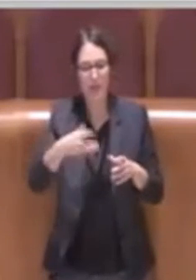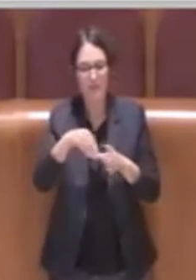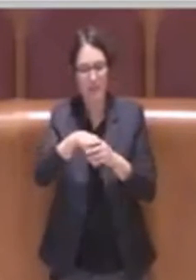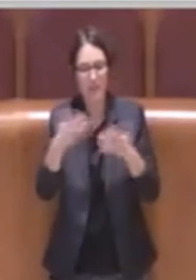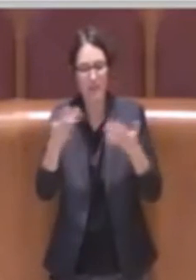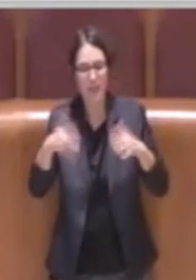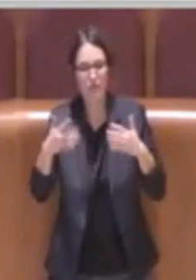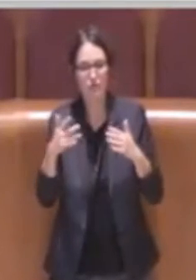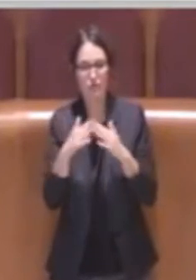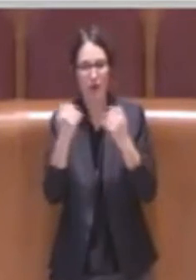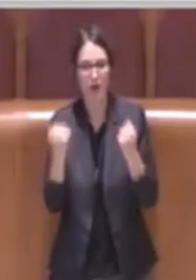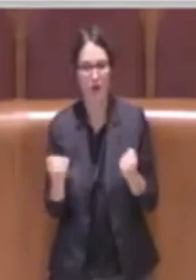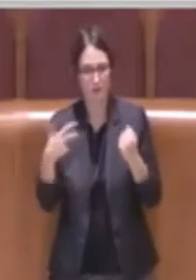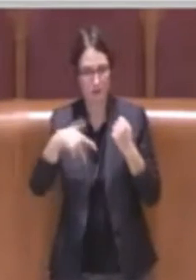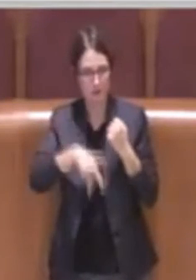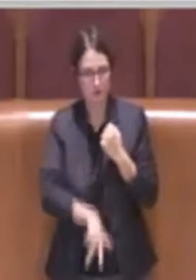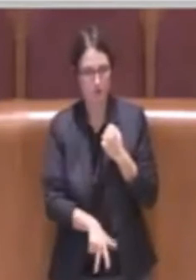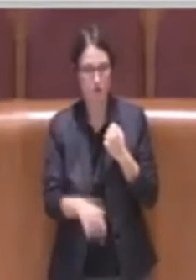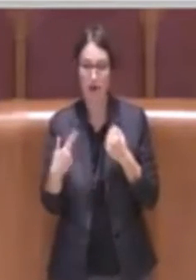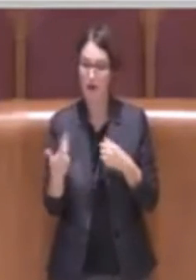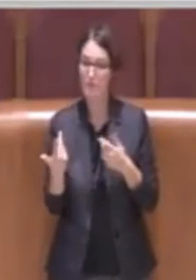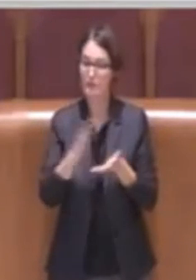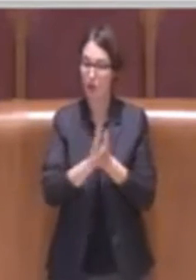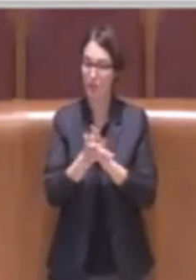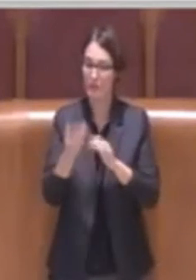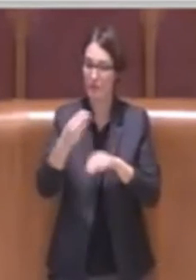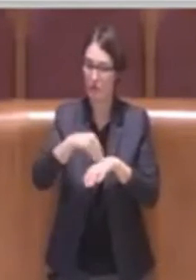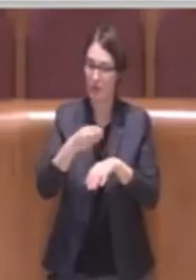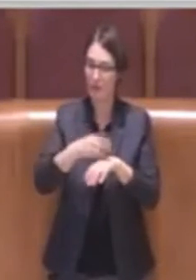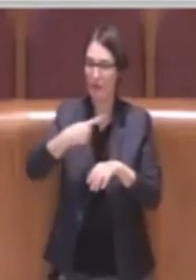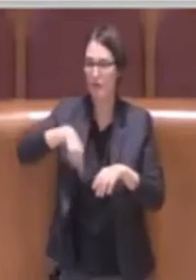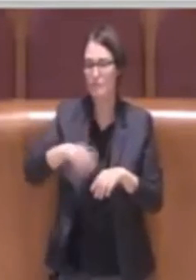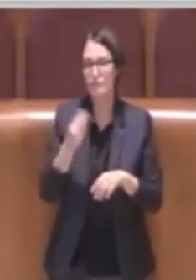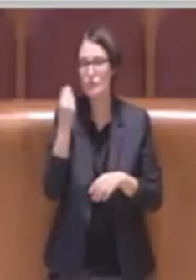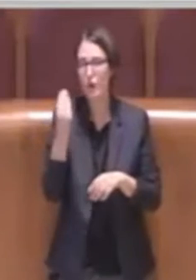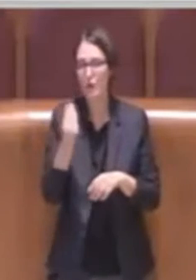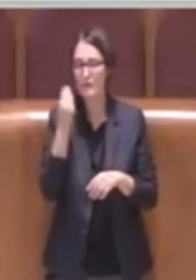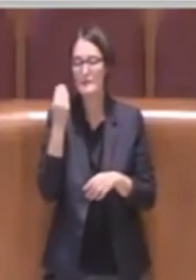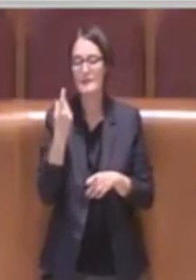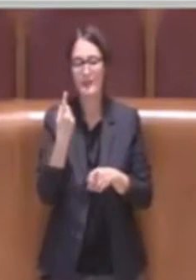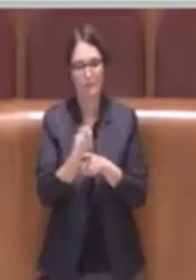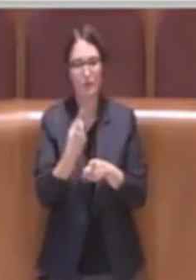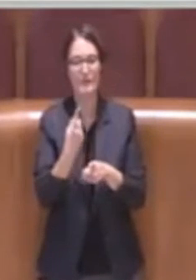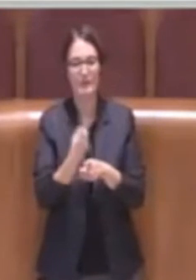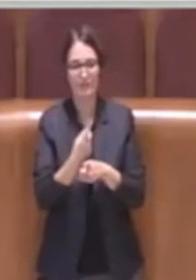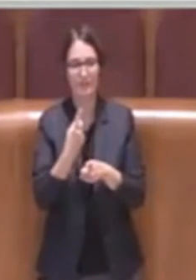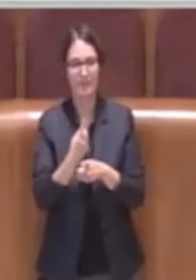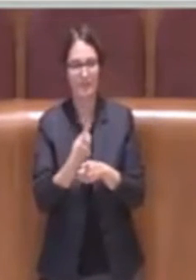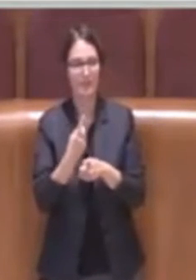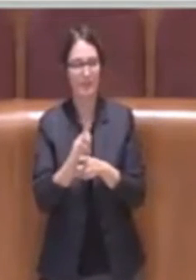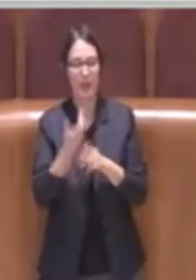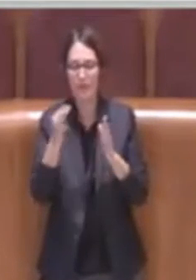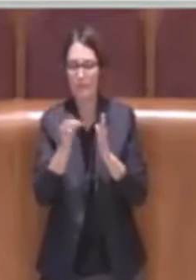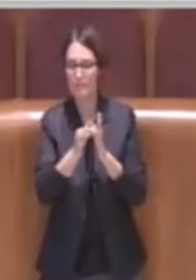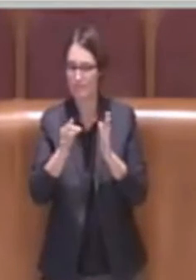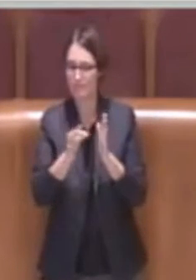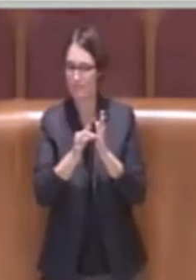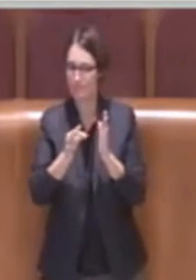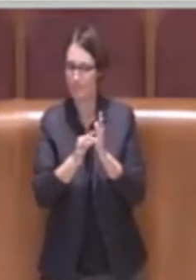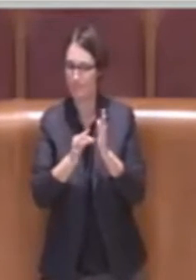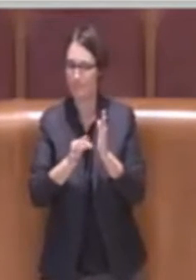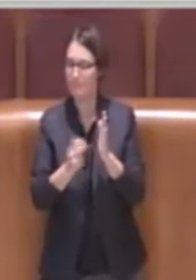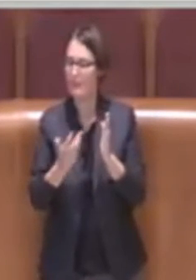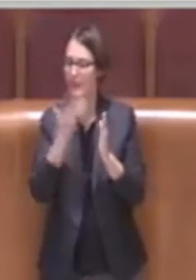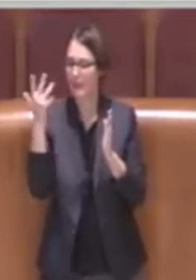integrativa secondo noi deve prevedere tutta una serie di disposizioni che elenchiamo dettagliatamente